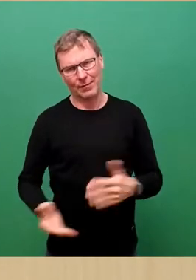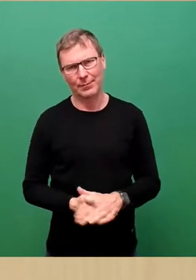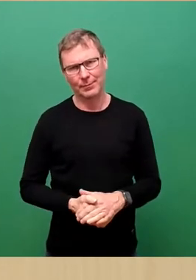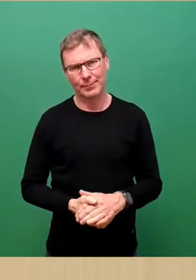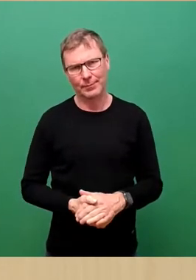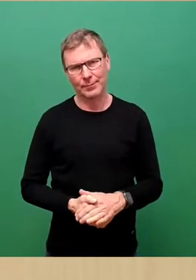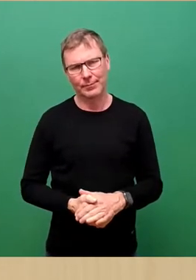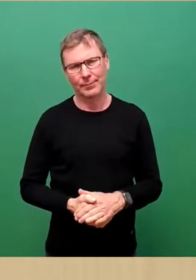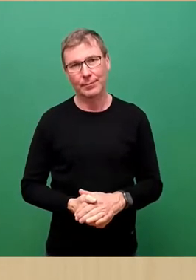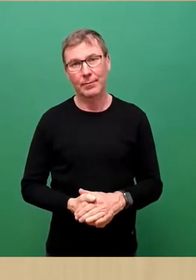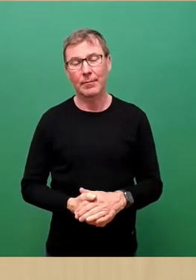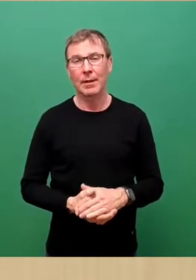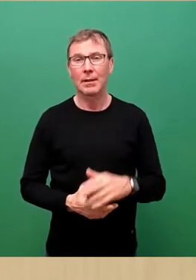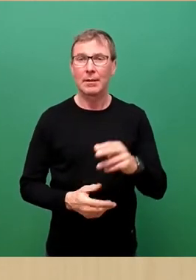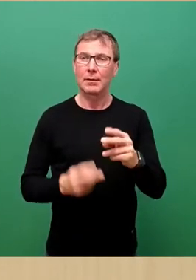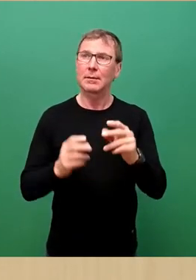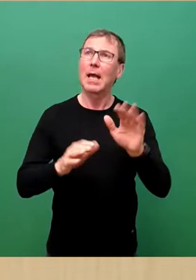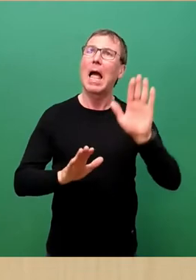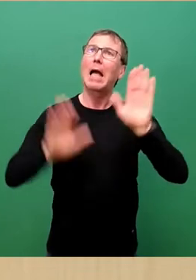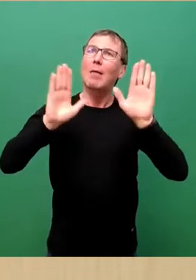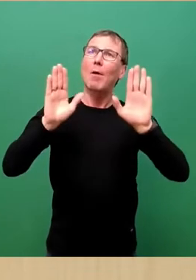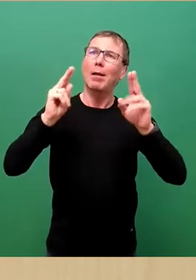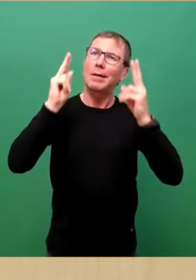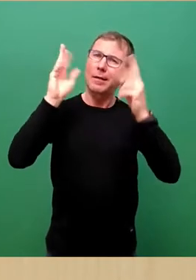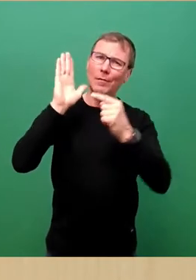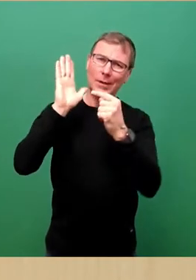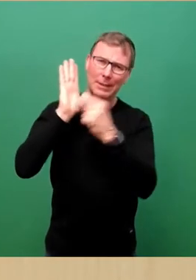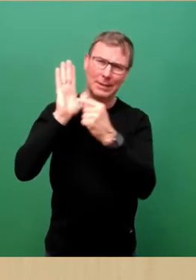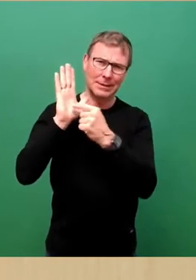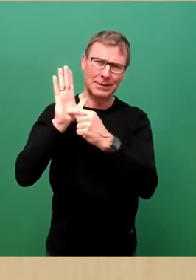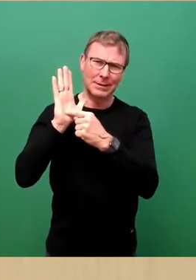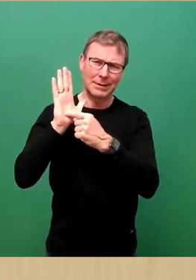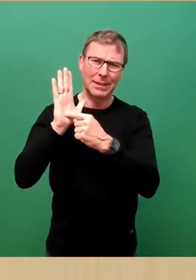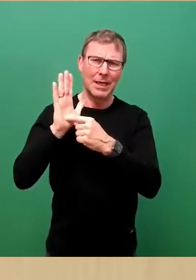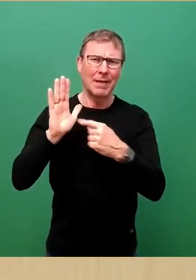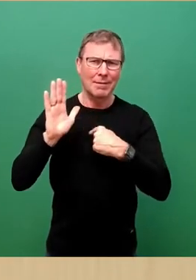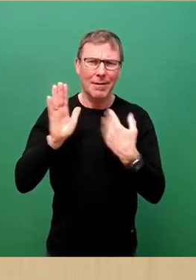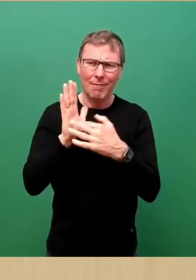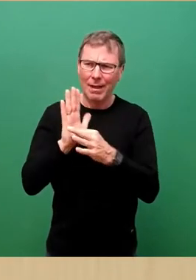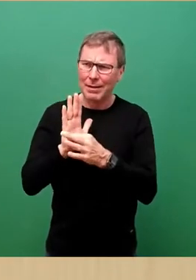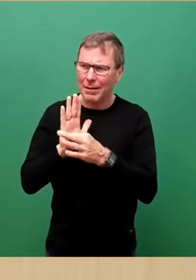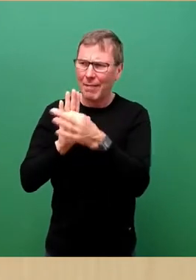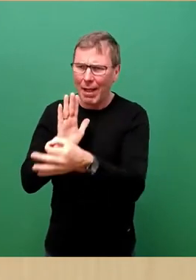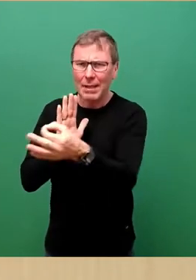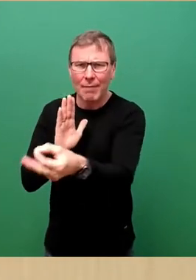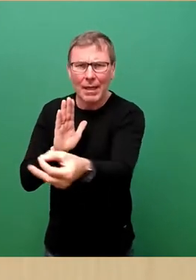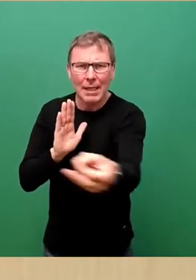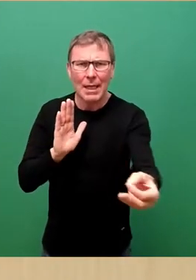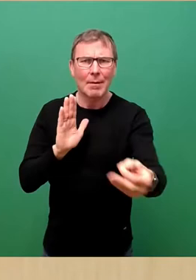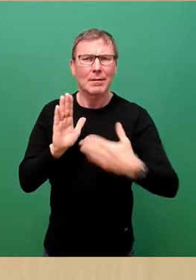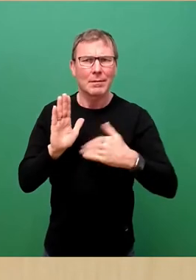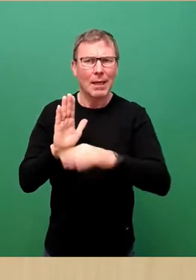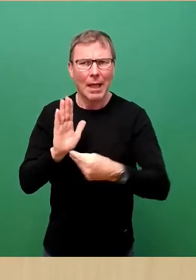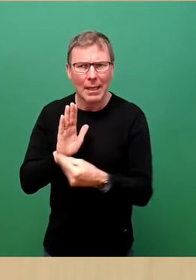Und dieses hohe Gut der Demokratie, das ist doch auch das, was wir weitergeben wollen. An unsere Kinder.